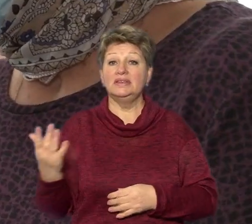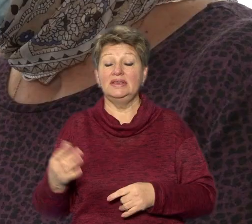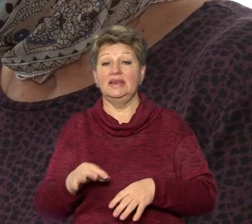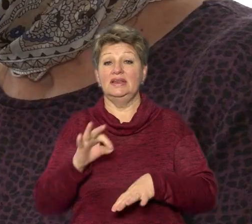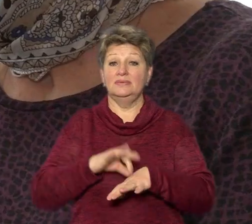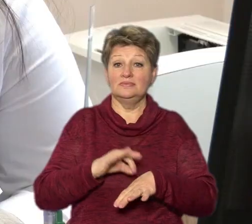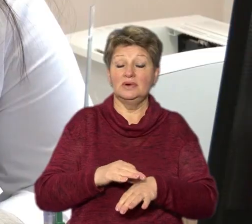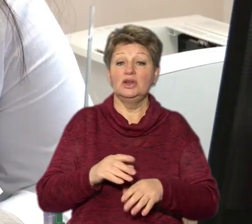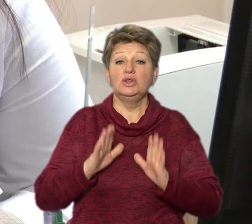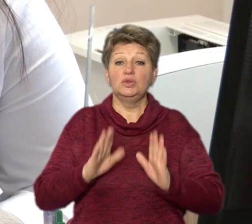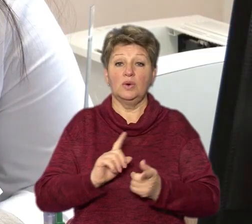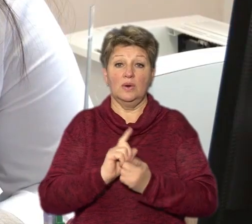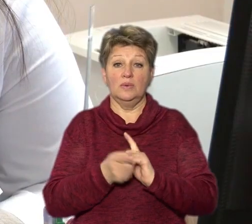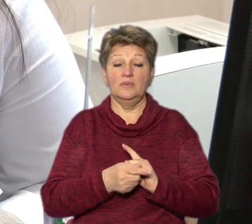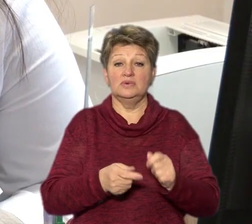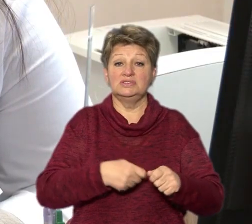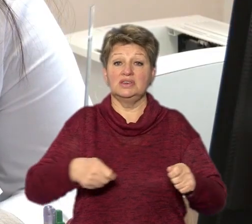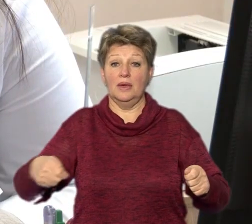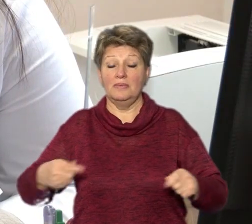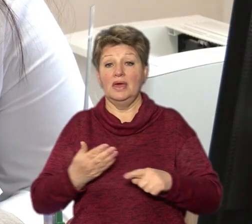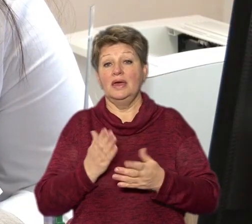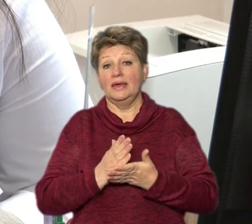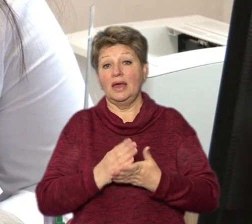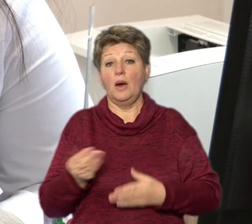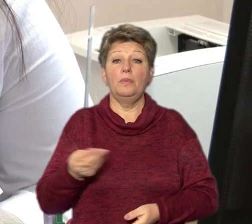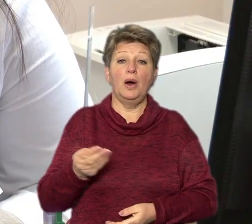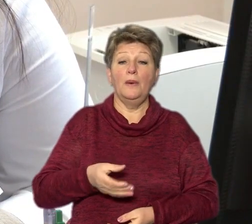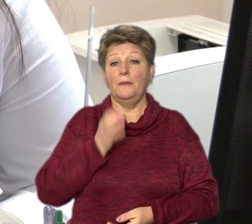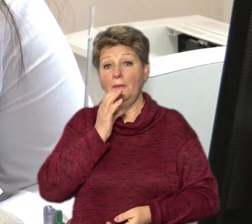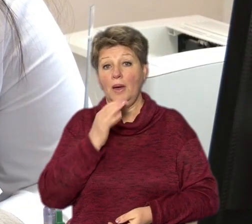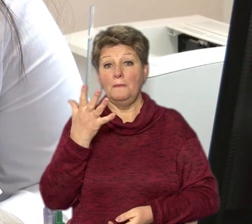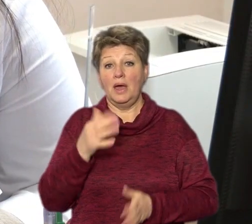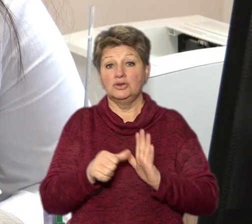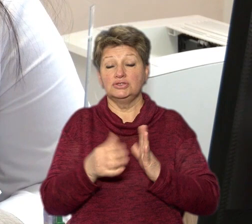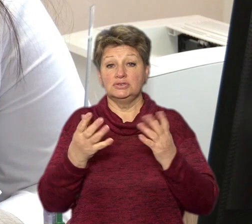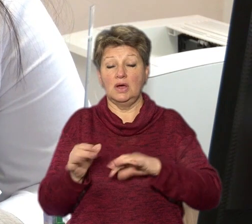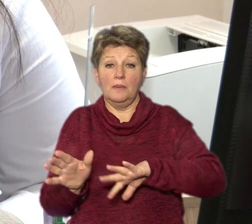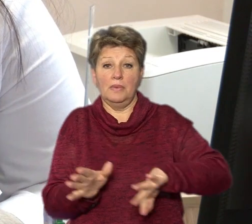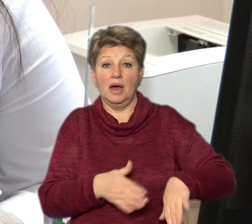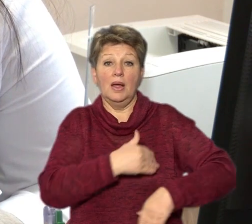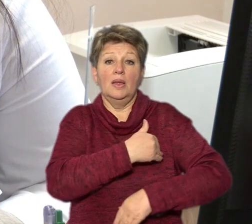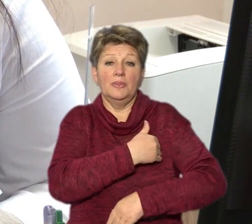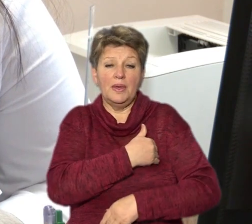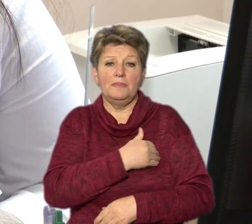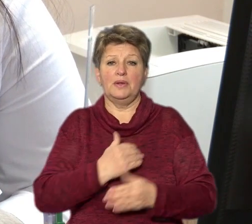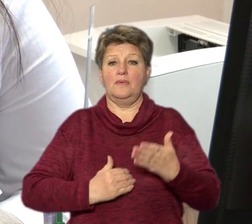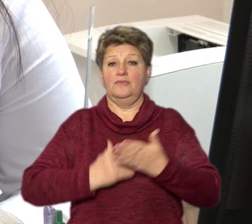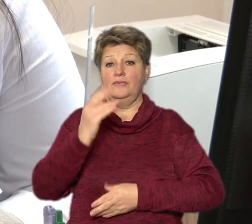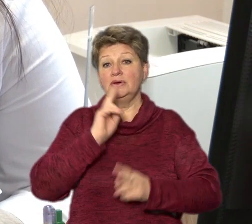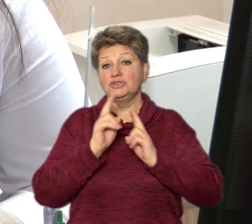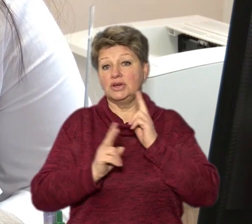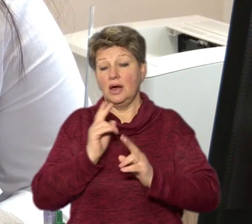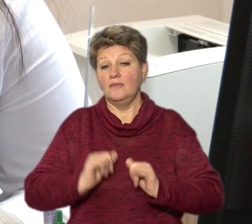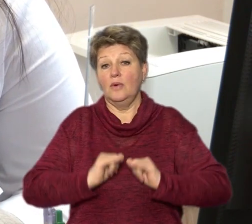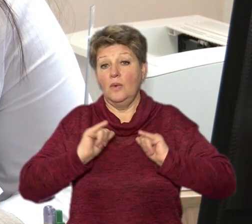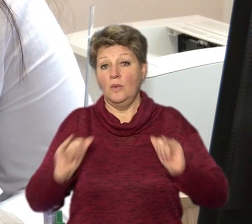процес одужання. П'ють порошочки, а потім це ж деякі випадки, що приходять на п'ятий і на шостий день. Уже температура, скарг більше,